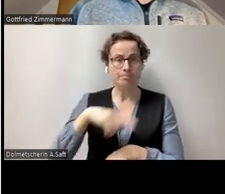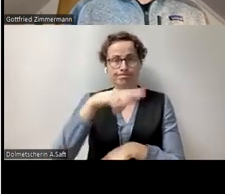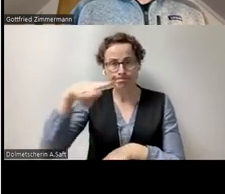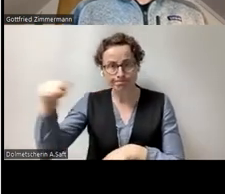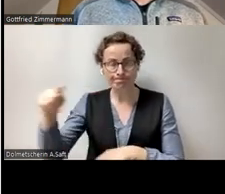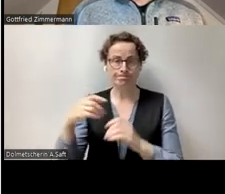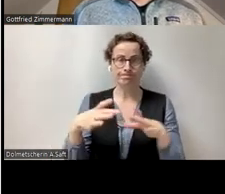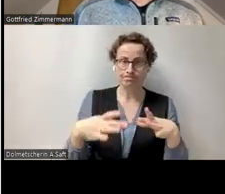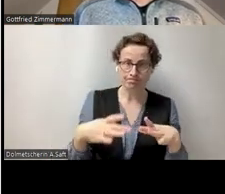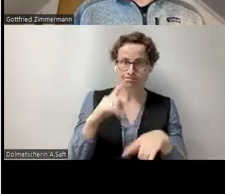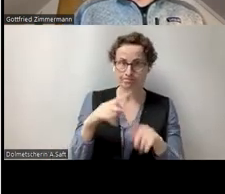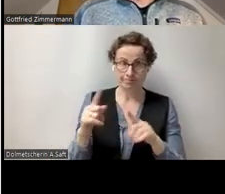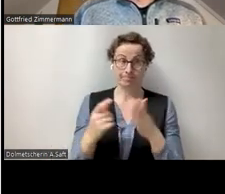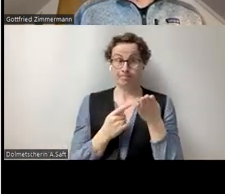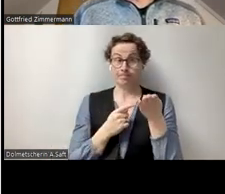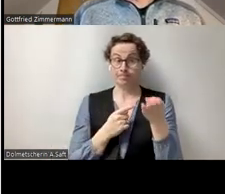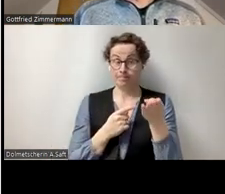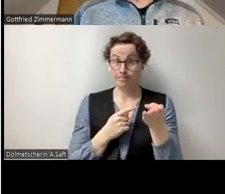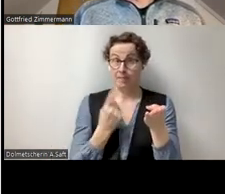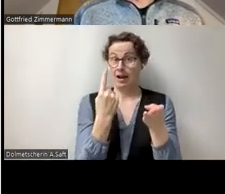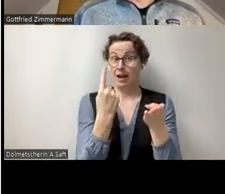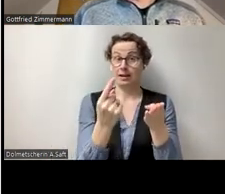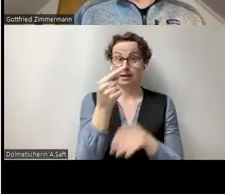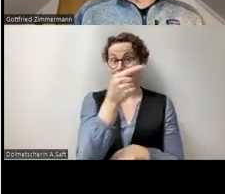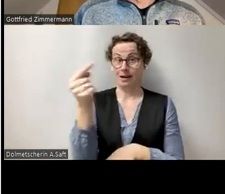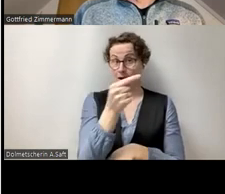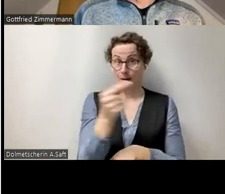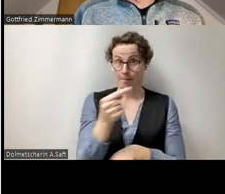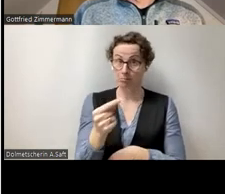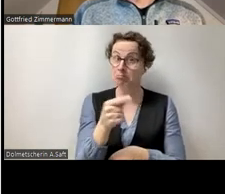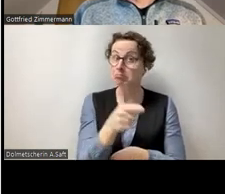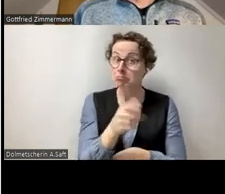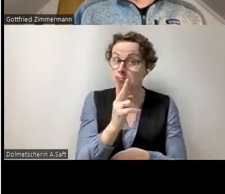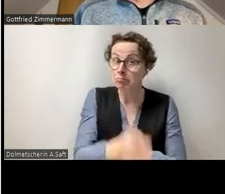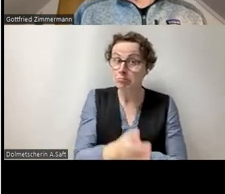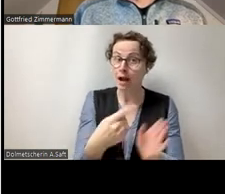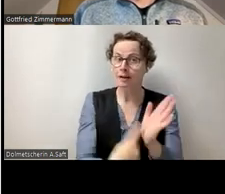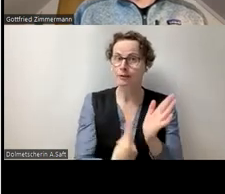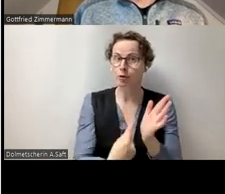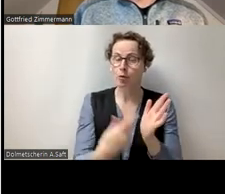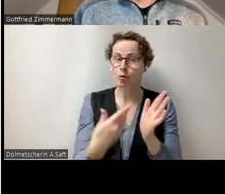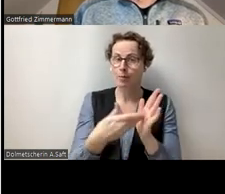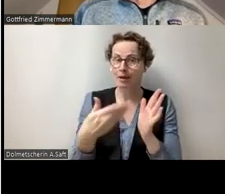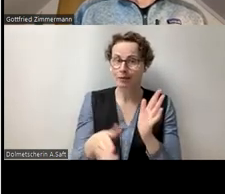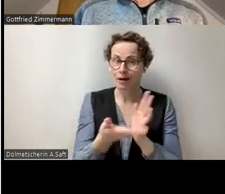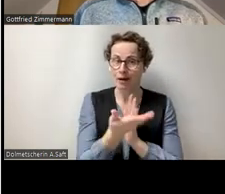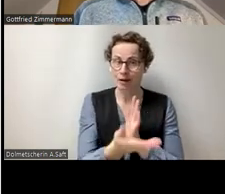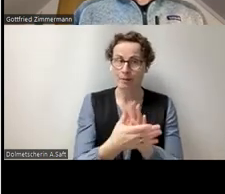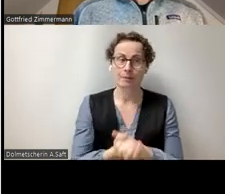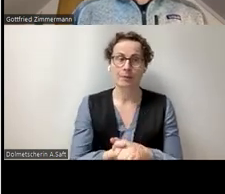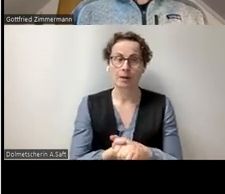Diagramm hier stellt die Anforderungen der Barrierefreiheit für öffentliche Stellen in Deutschland da an einem Zeitstrahl.